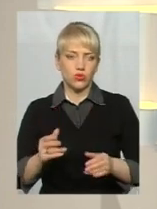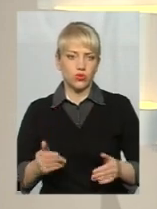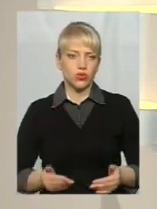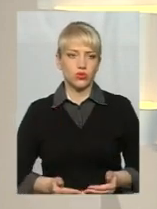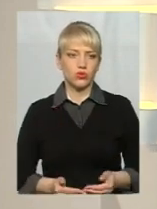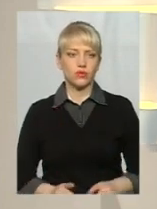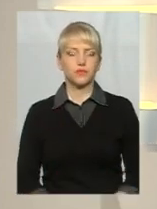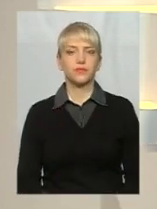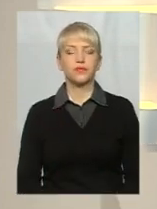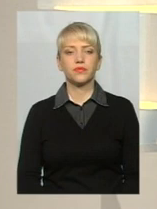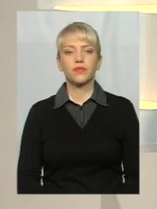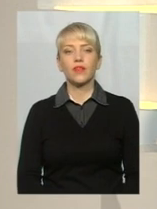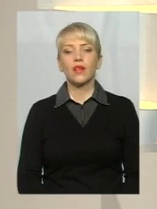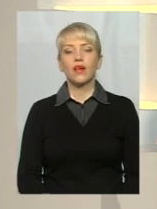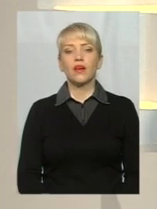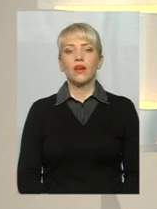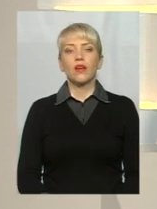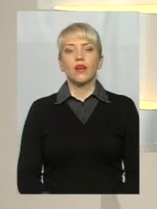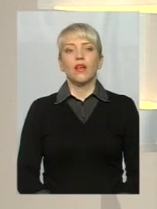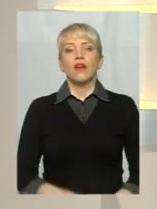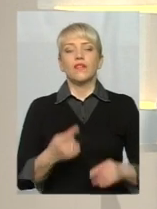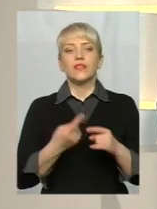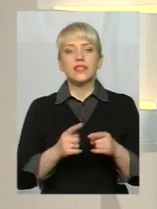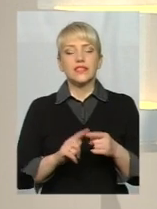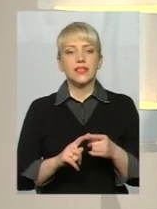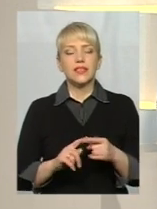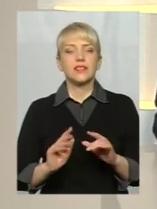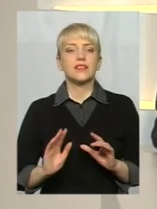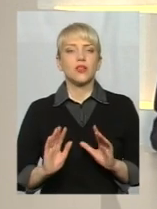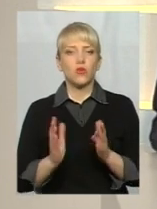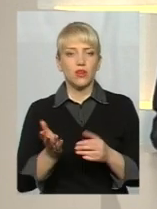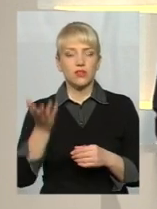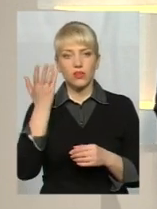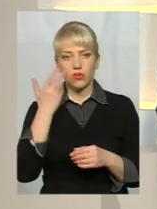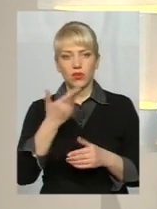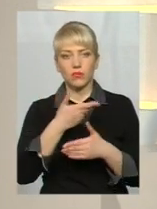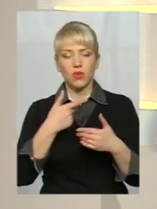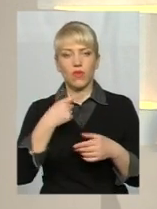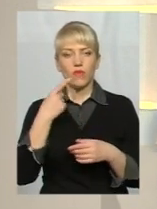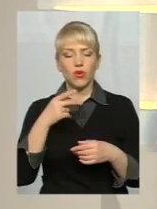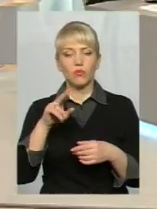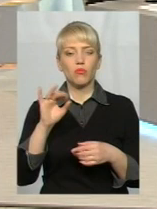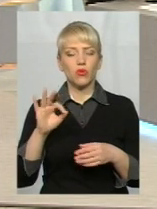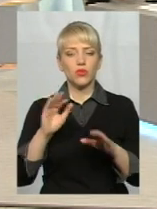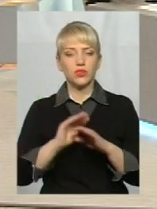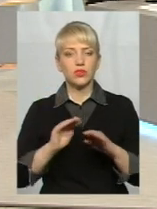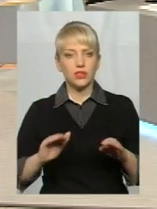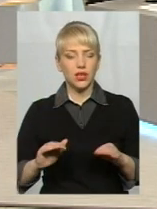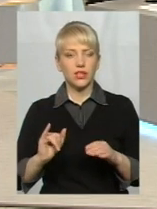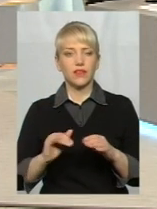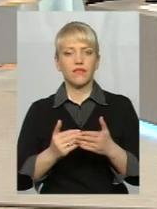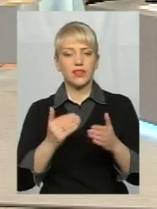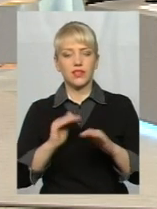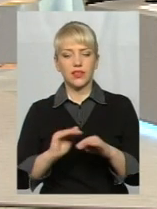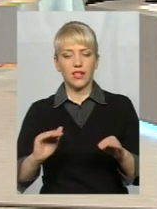У цій ситуації, коли все ж таки, ми говоримо сьогодні про дітей, і від них все починається,